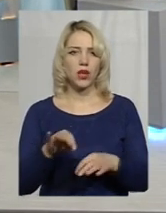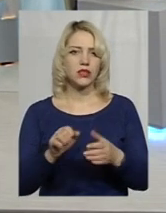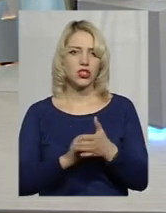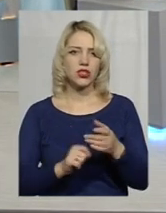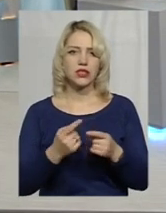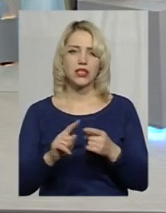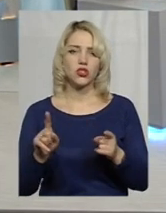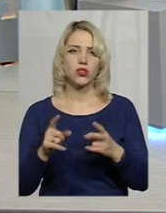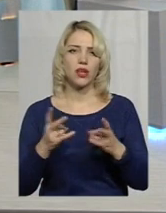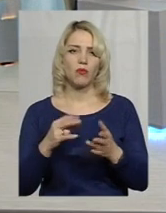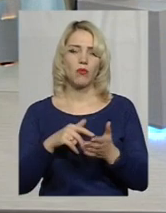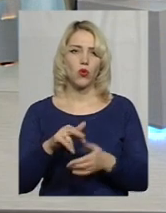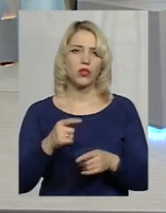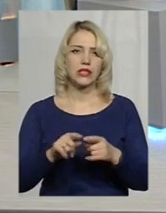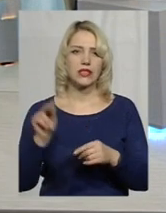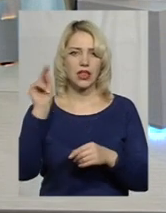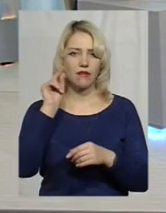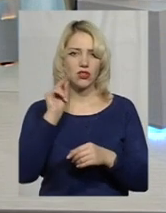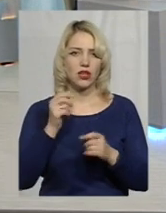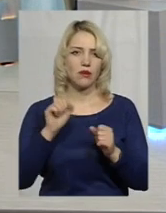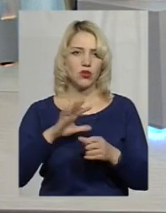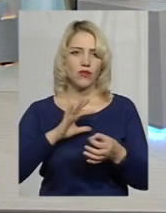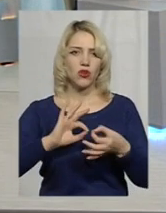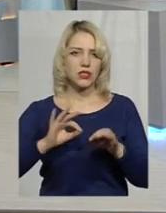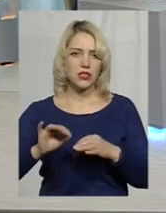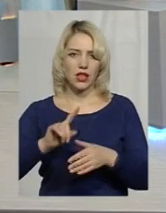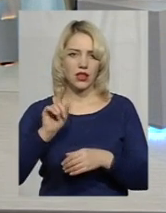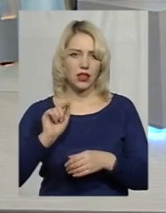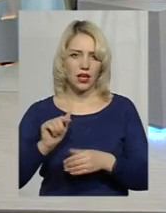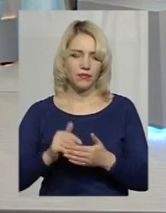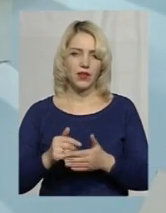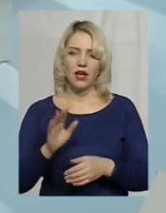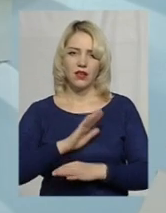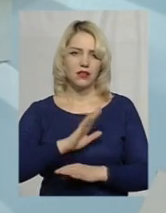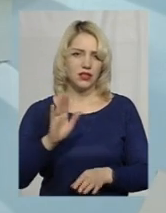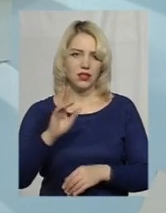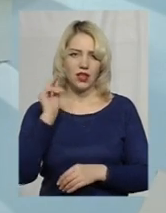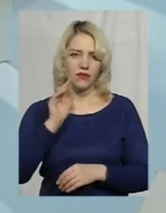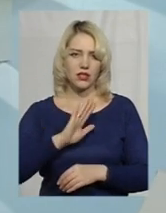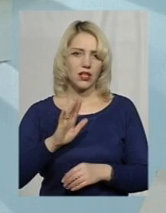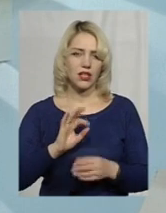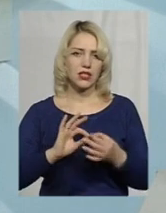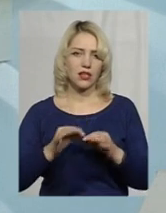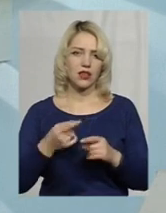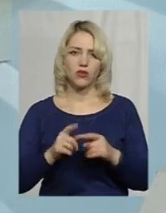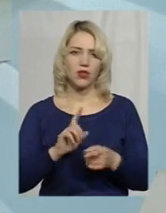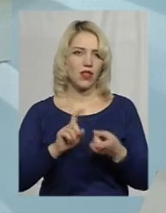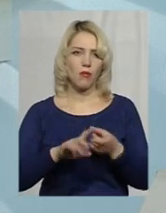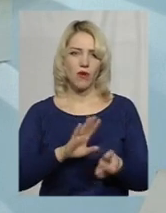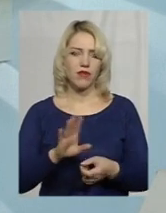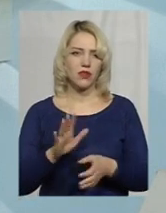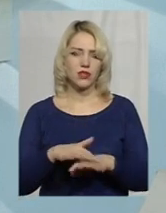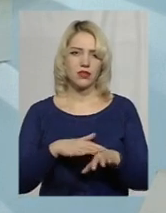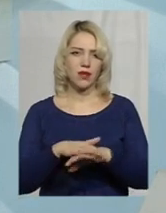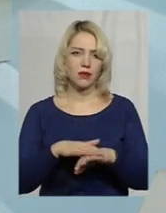те, що треба проходити це навчання? Воно настільки складне? Ні, навчання не складне. Воно більше пов'язано не з математикою і не з